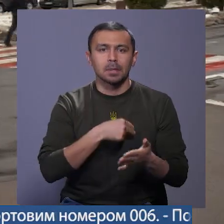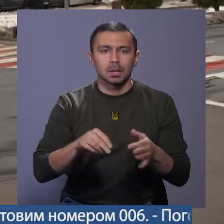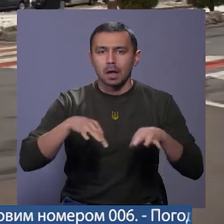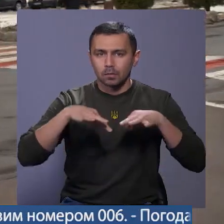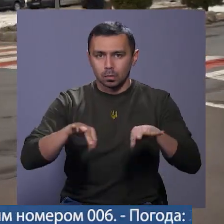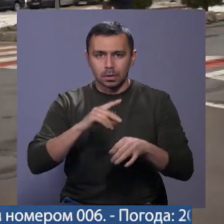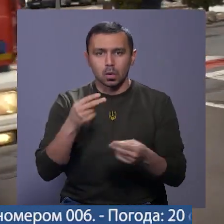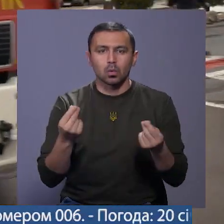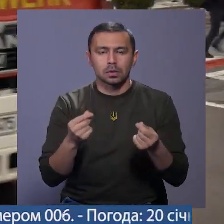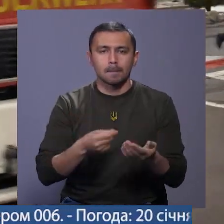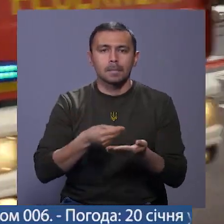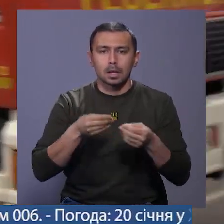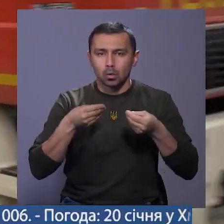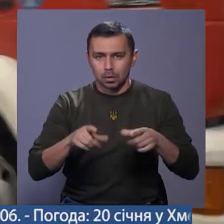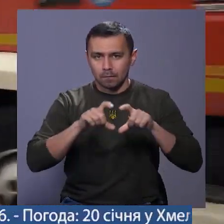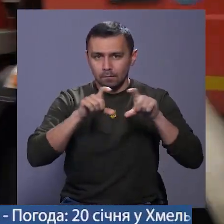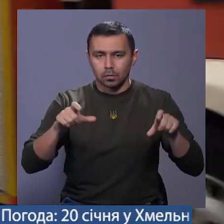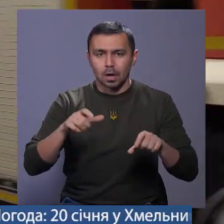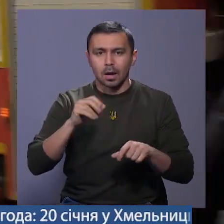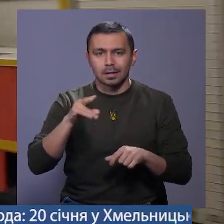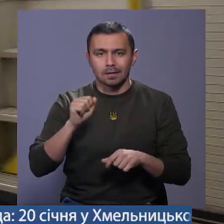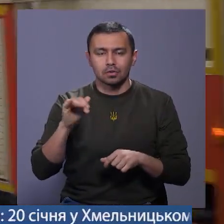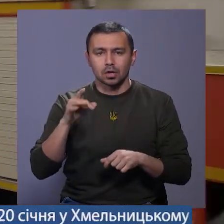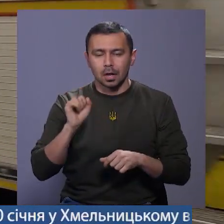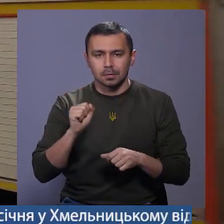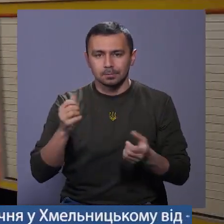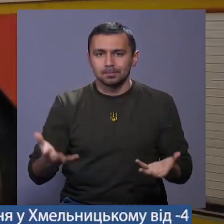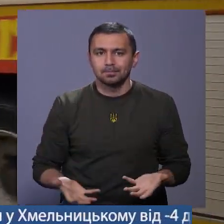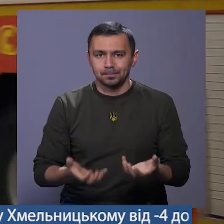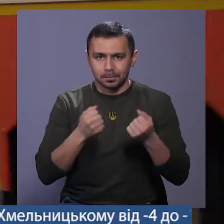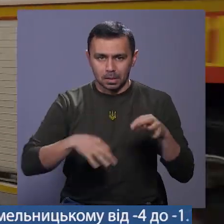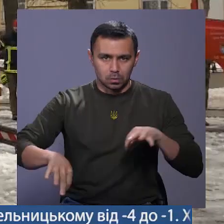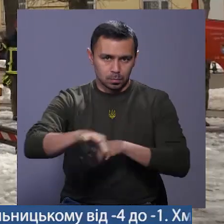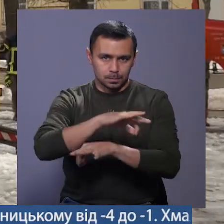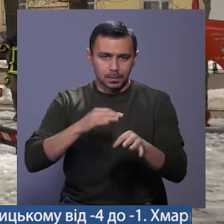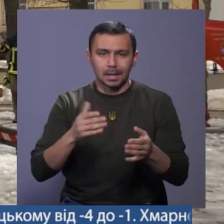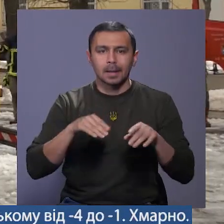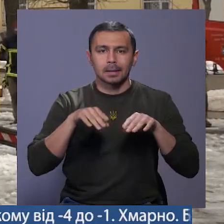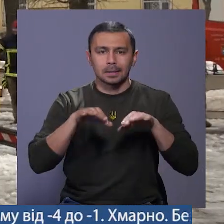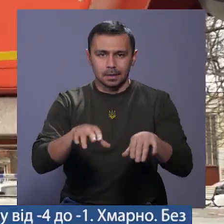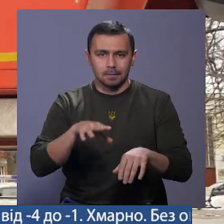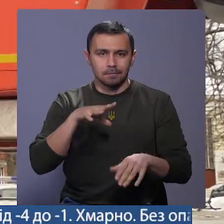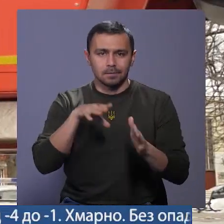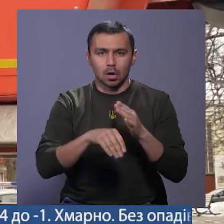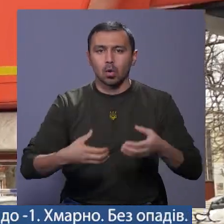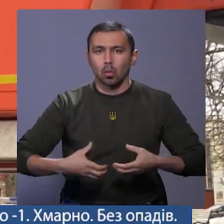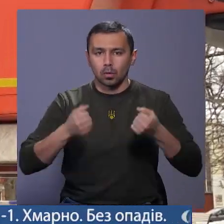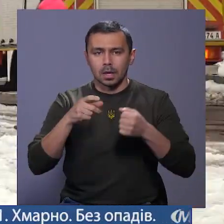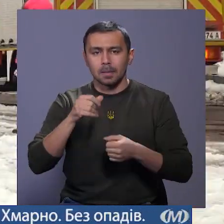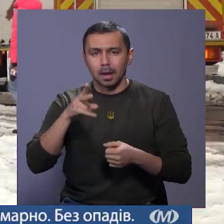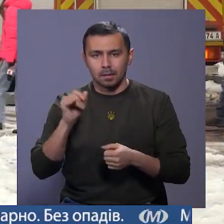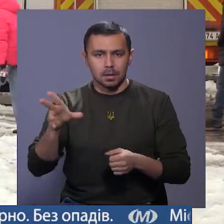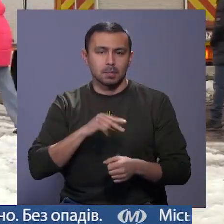автомобілі за кошти благодійного фонду Гаральда Фішера «Human Help Project Софі», який діє у Кьольні. З Гайдамаками вони